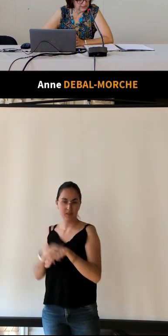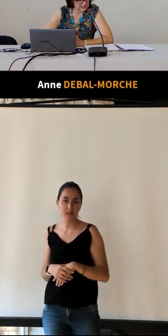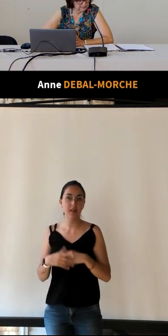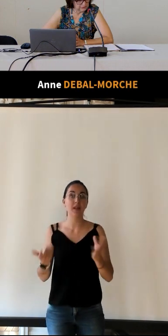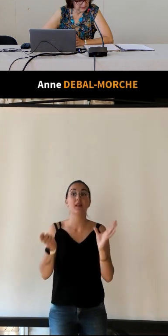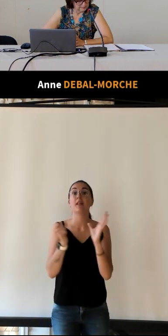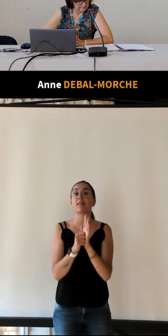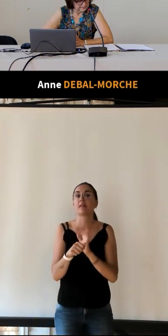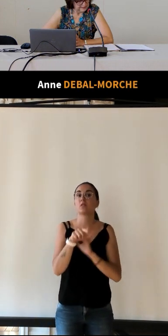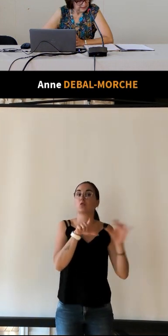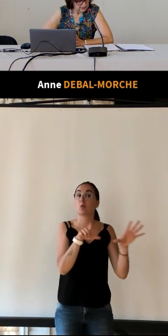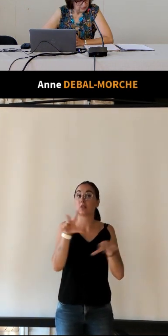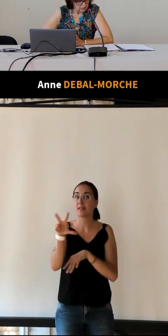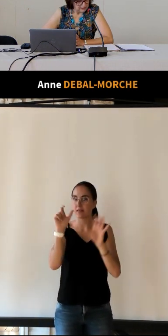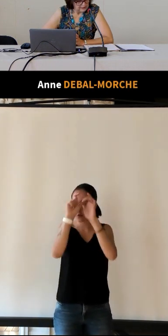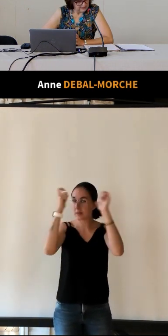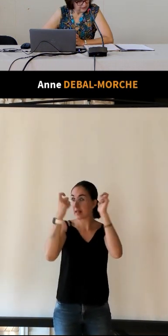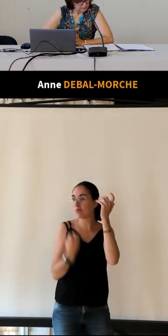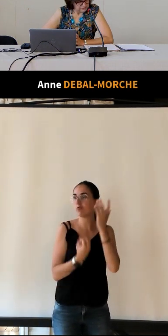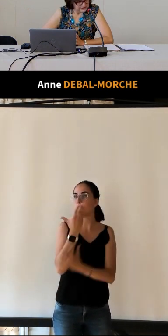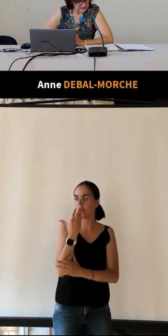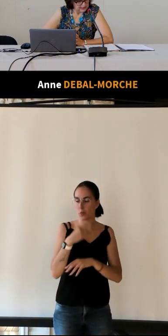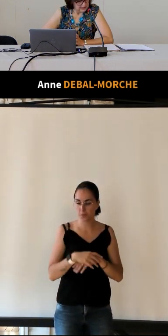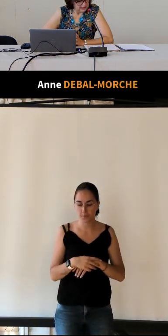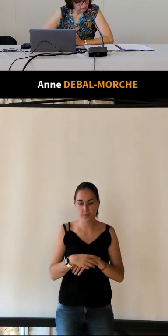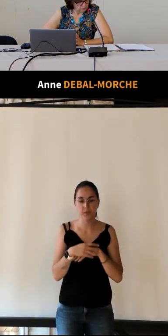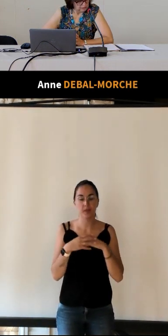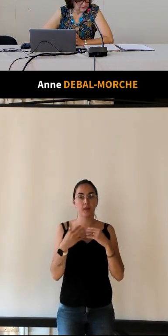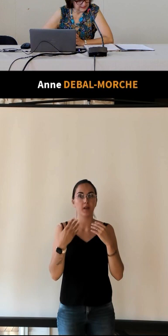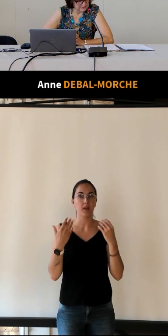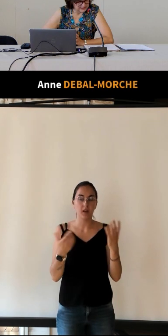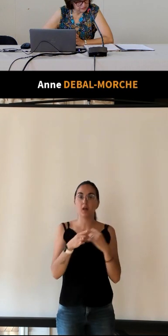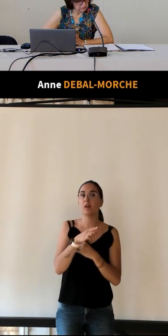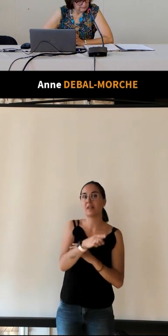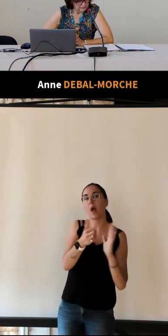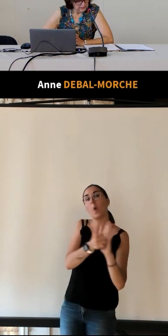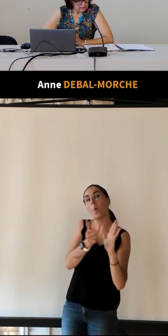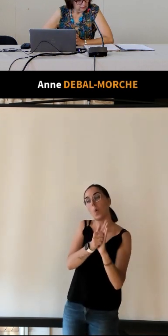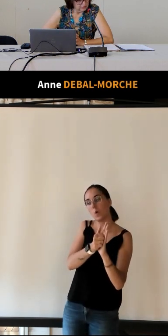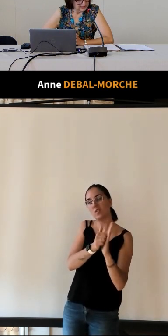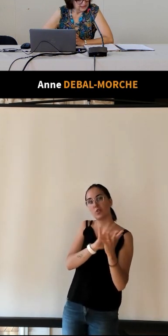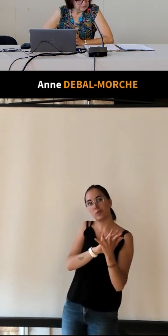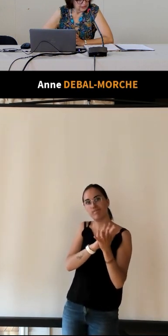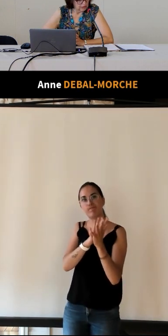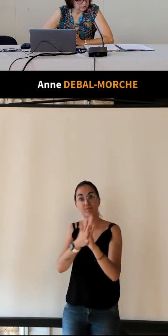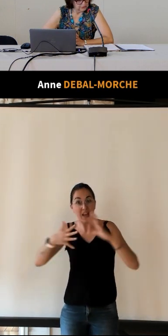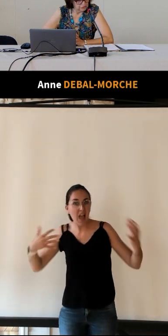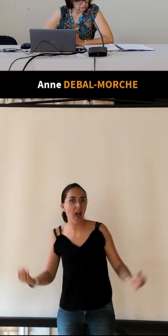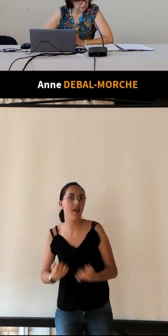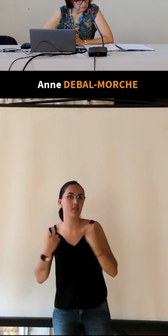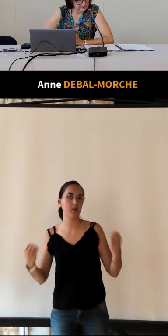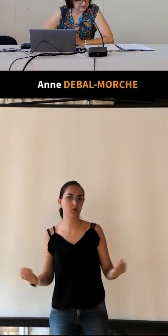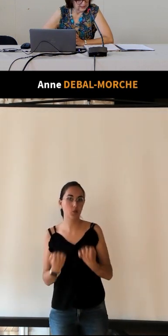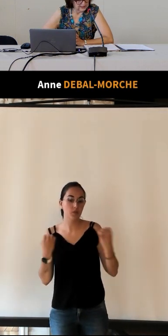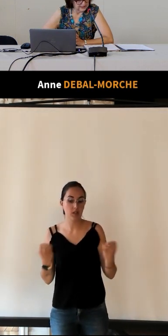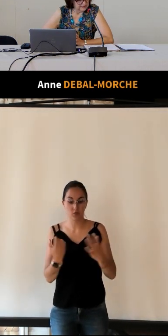sont élaborés. Il va avoir plus un rôle d'animation donc anime et coordonne sur